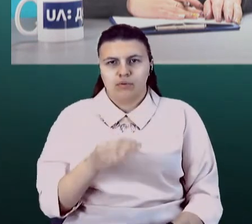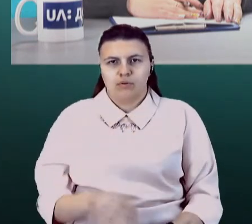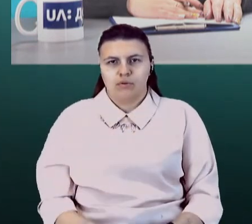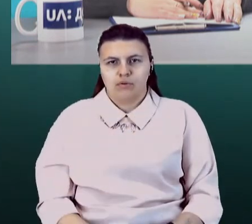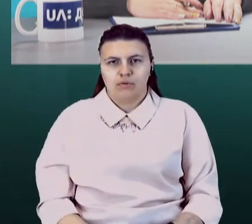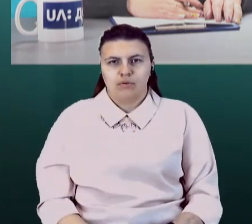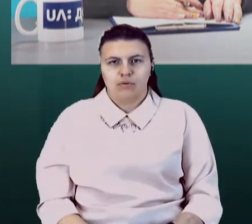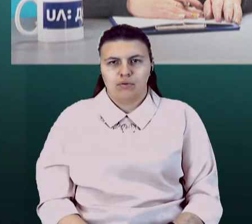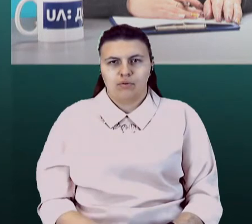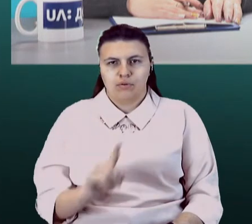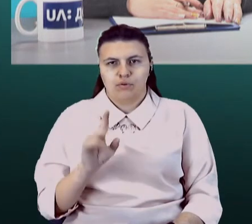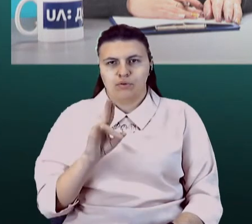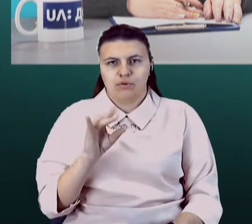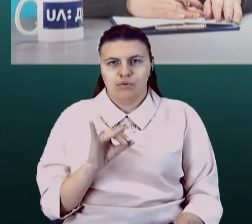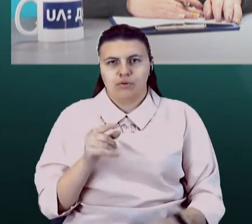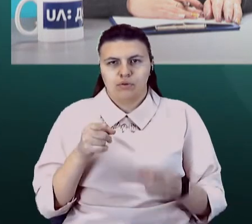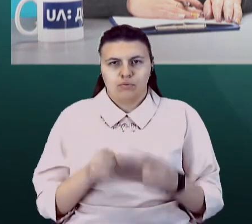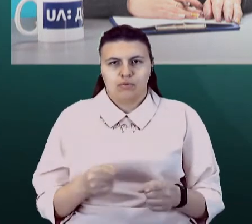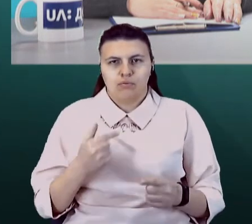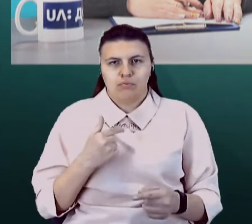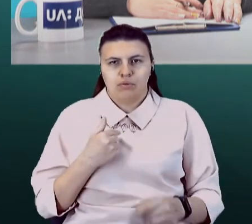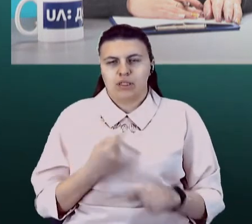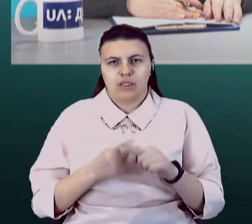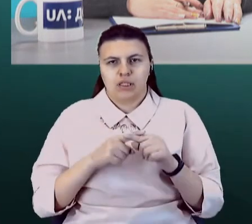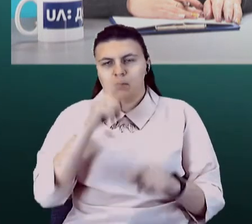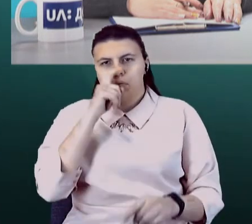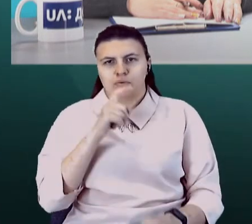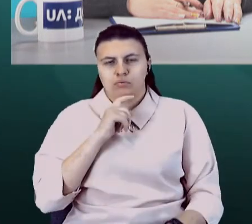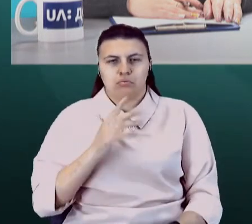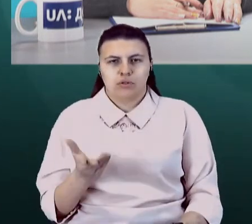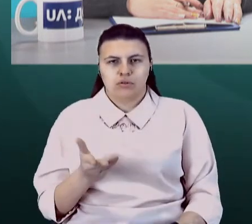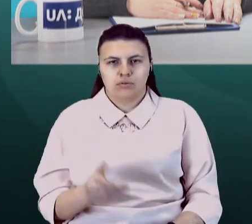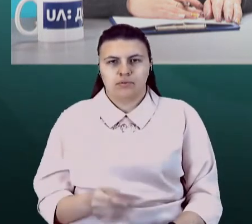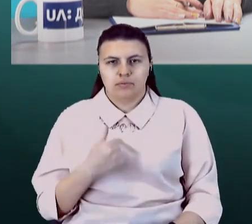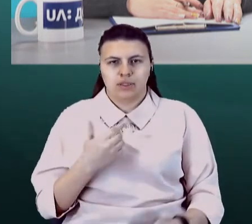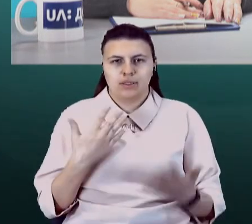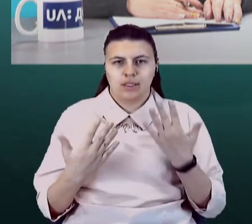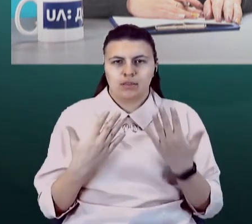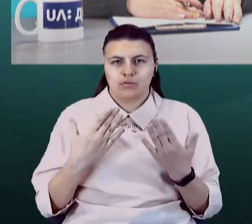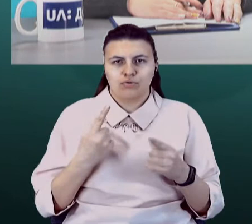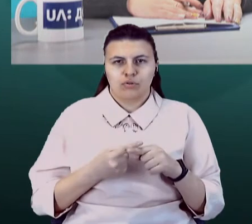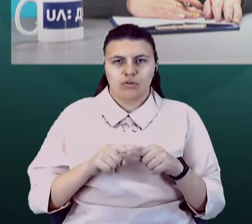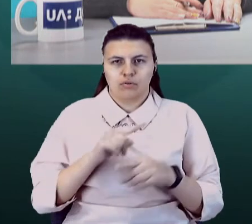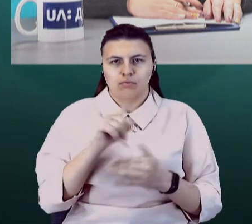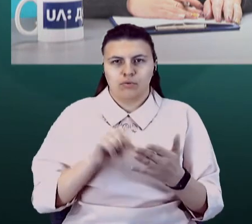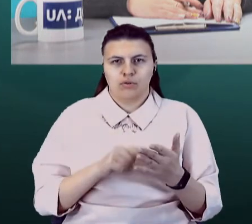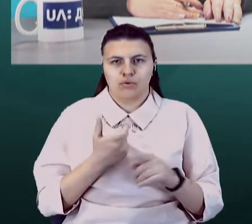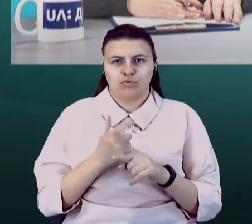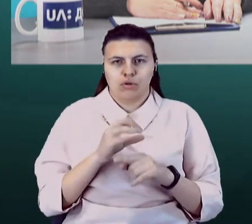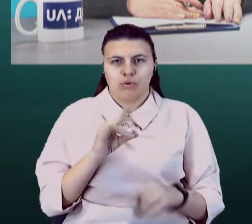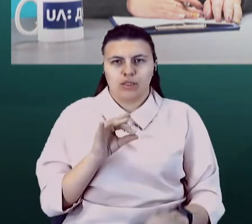що ні насправді. Тобто, мені це не зрозуміло. І мені здається, що це питання дуже політизовано наразі.